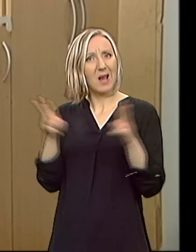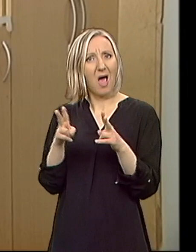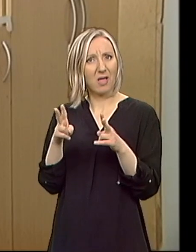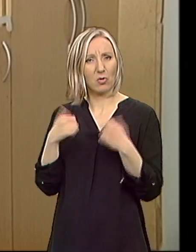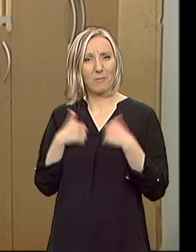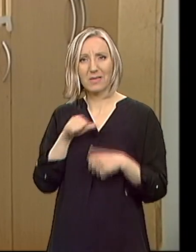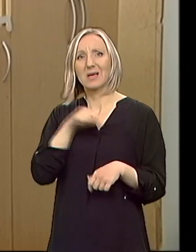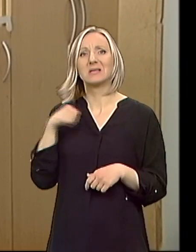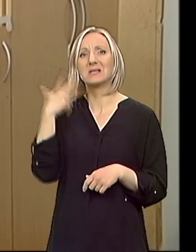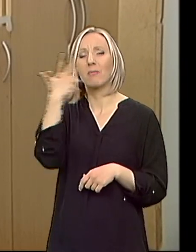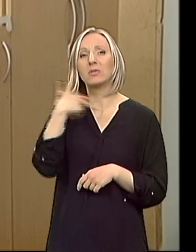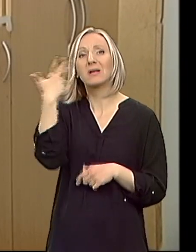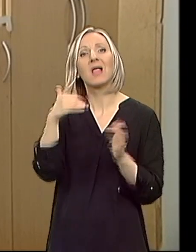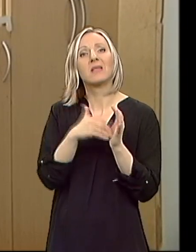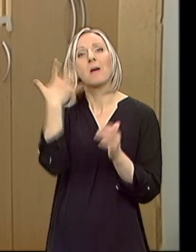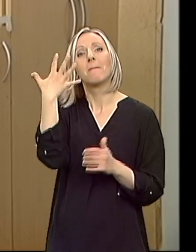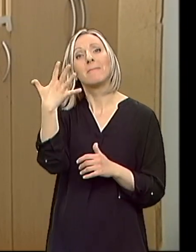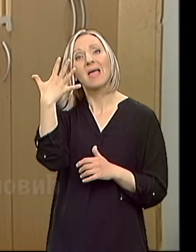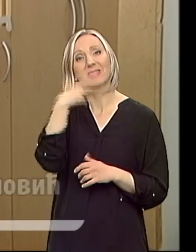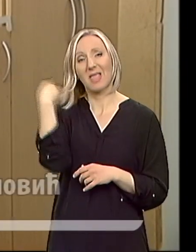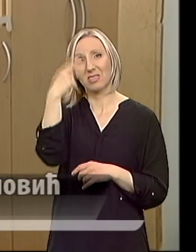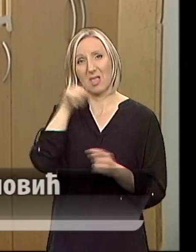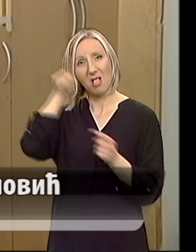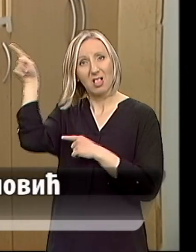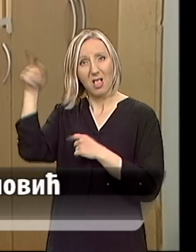u banju, išli samo tri nedelju u banju, treba je najmanje pet da budu u banju.